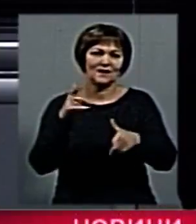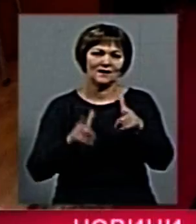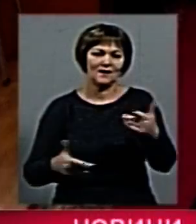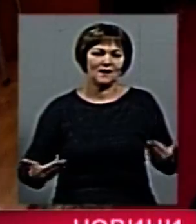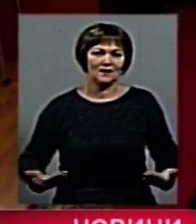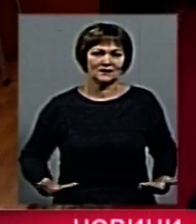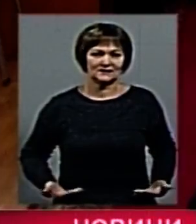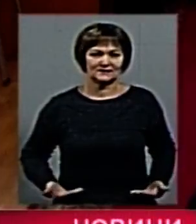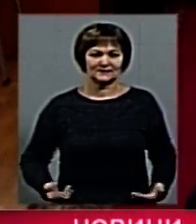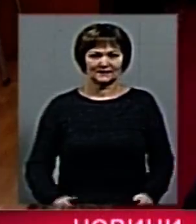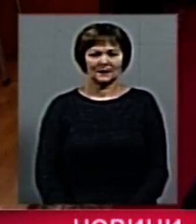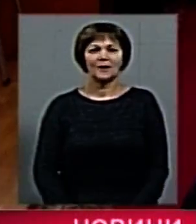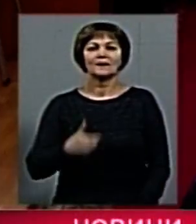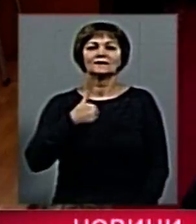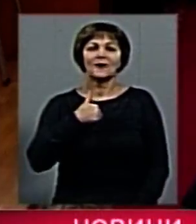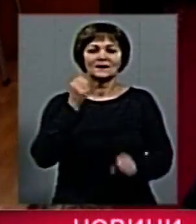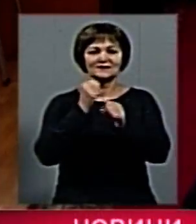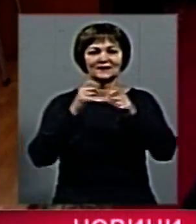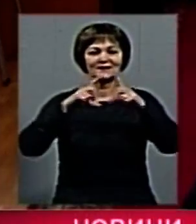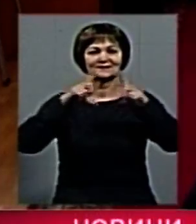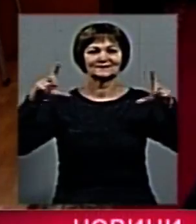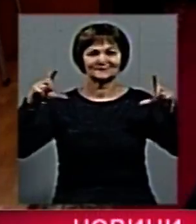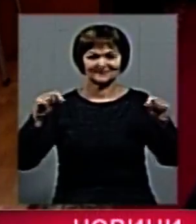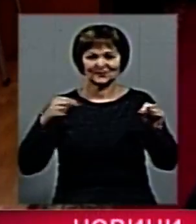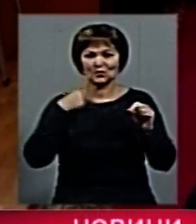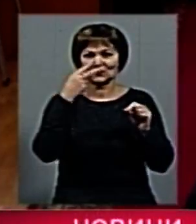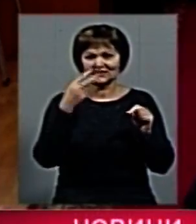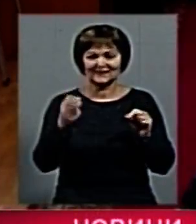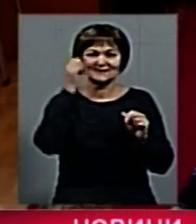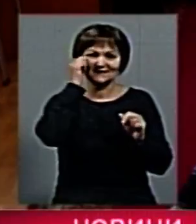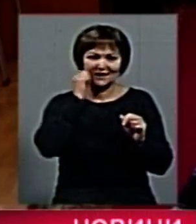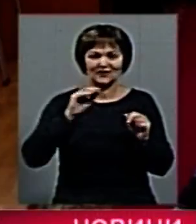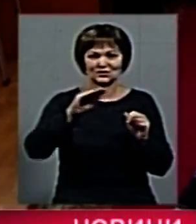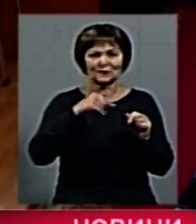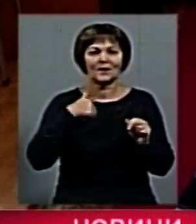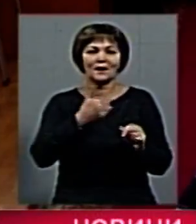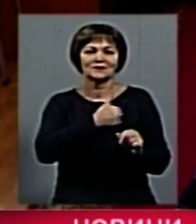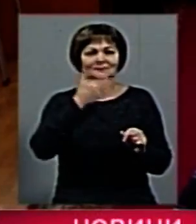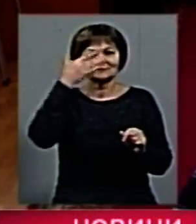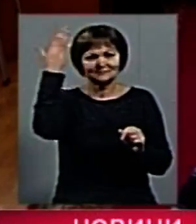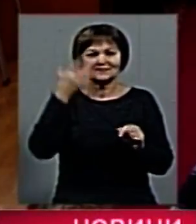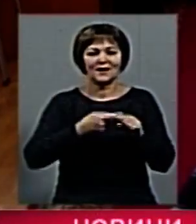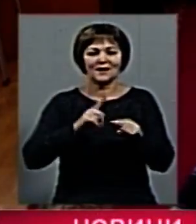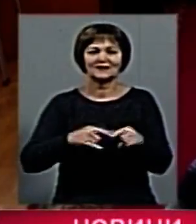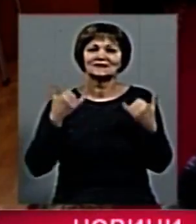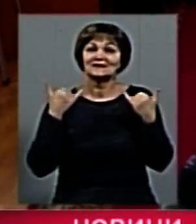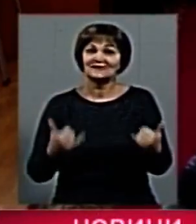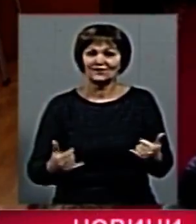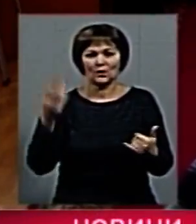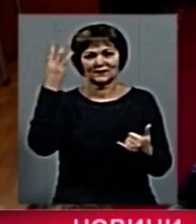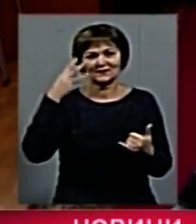Я побачила відкритку старого Житомира, і от визникла така ідея – зображити Житомир современний.